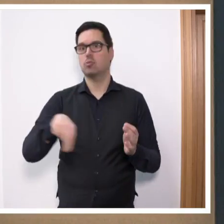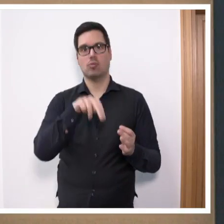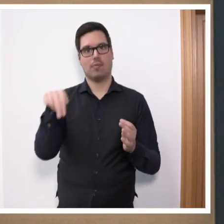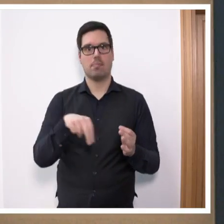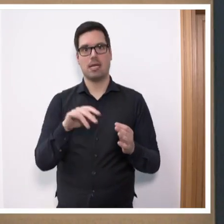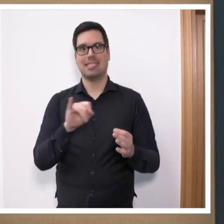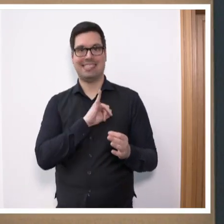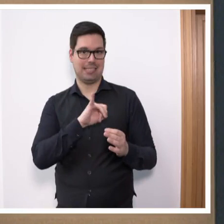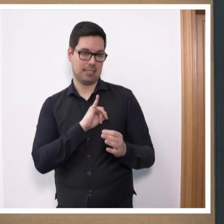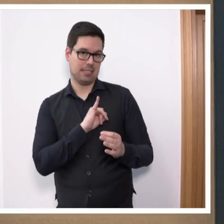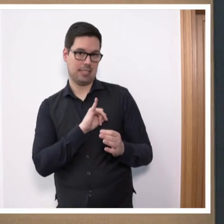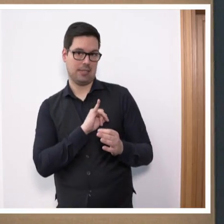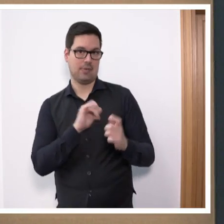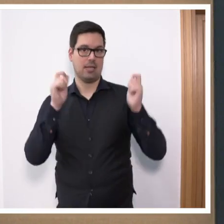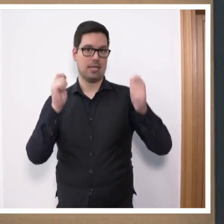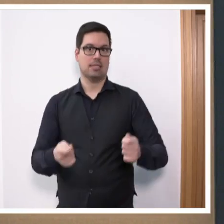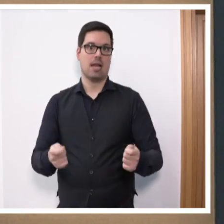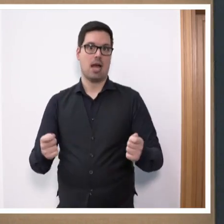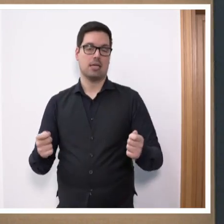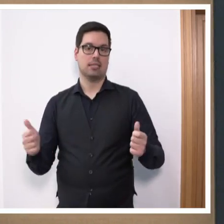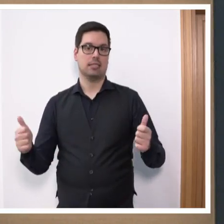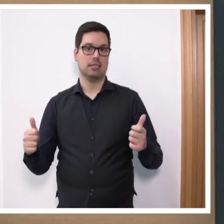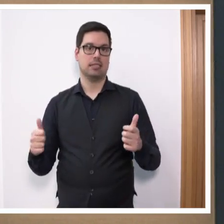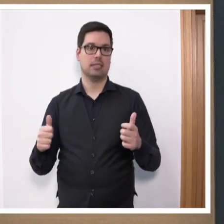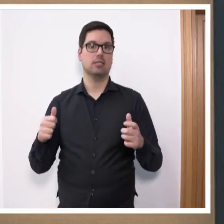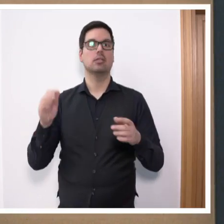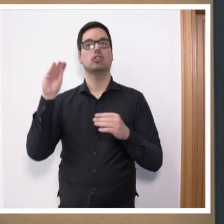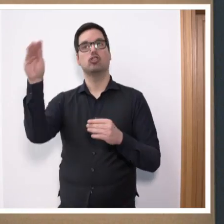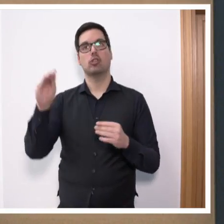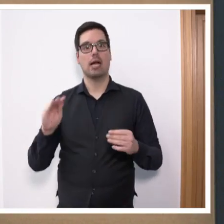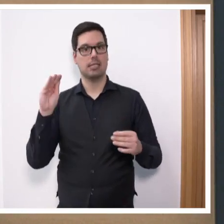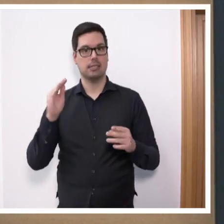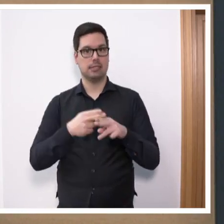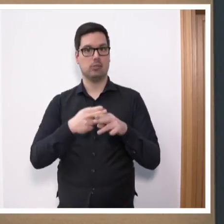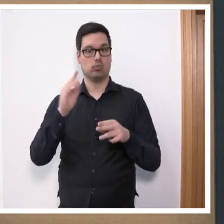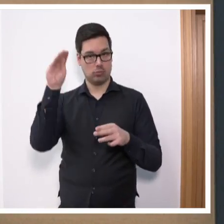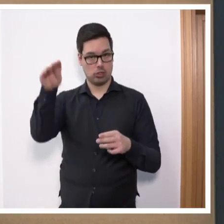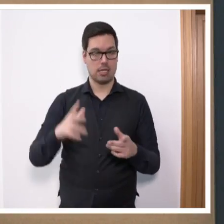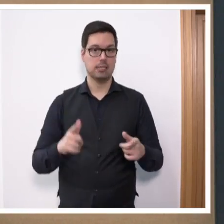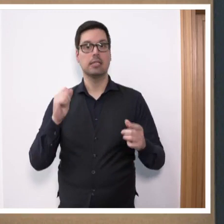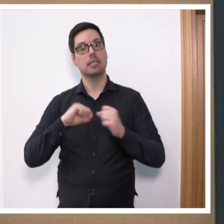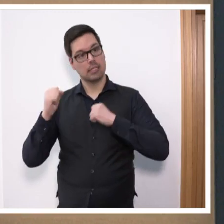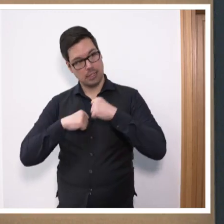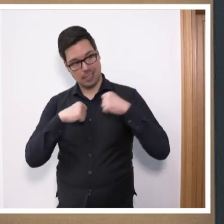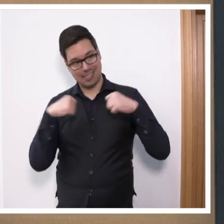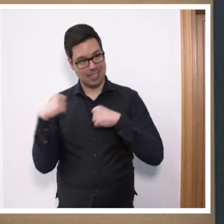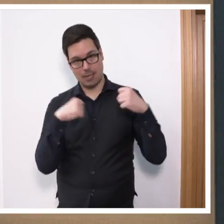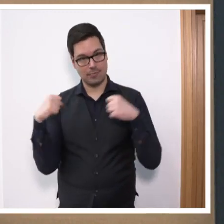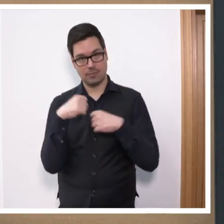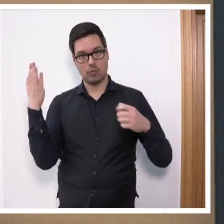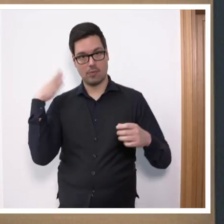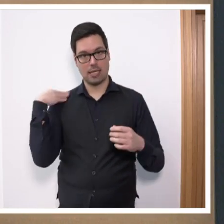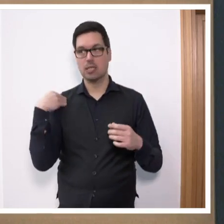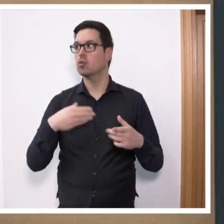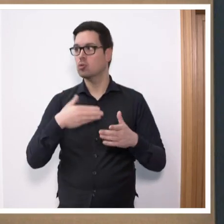Initiative hin einen Antrag verabschiedet, der gesagt hat, Stahl ist Zukunft. Wir müssen gemeinsam kämpfen. Das haben wir auch in der Vergangenheit gemacht. Das